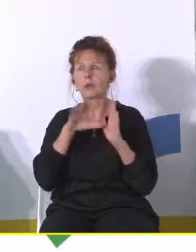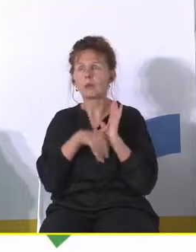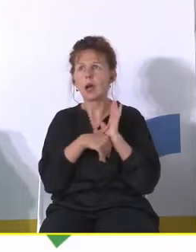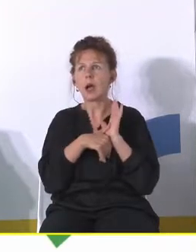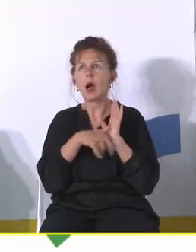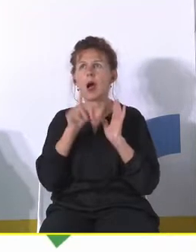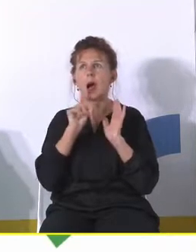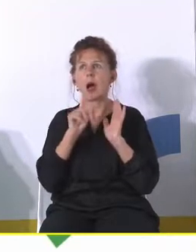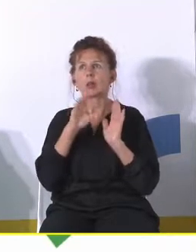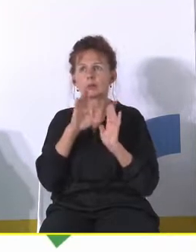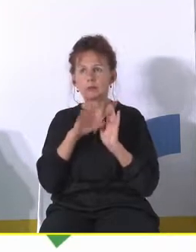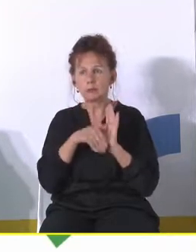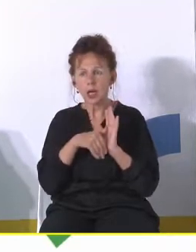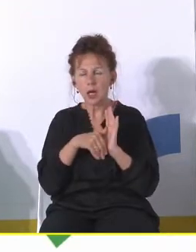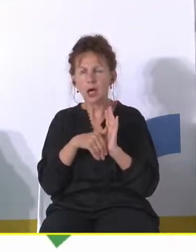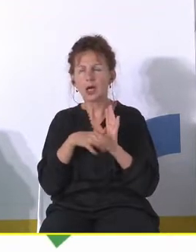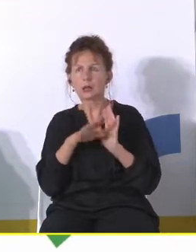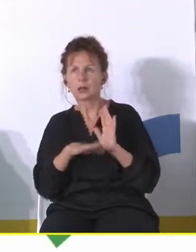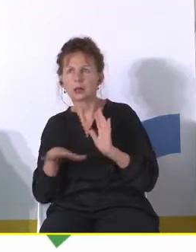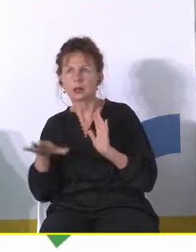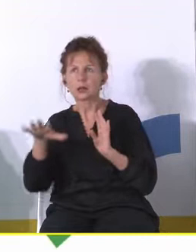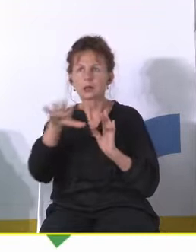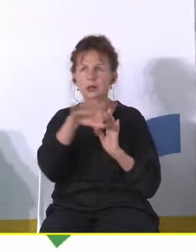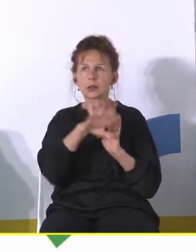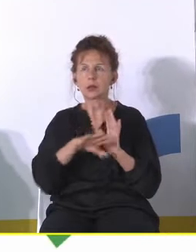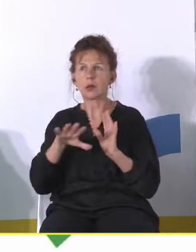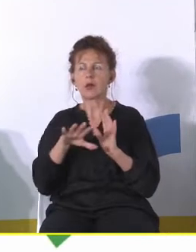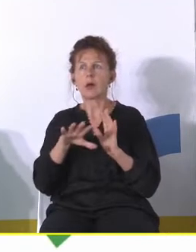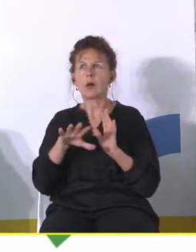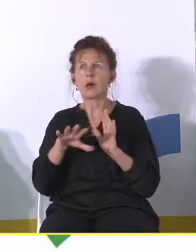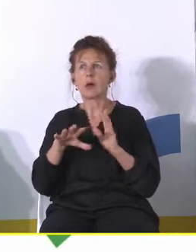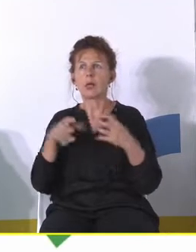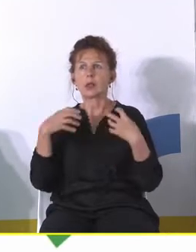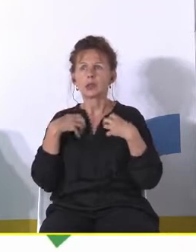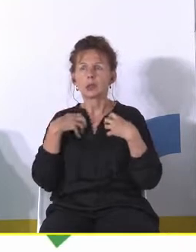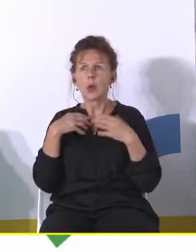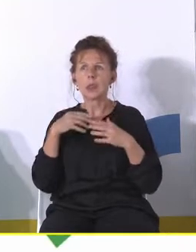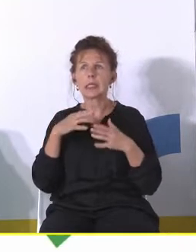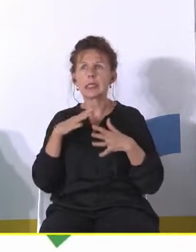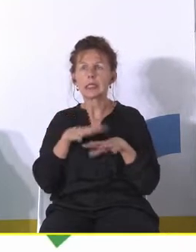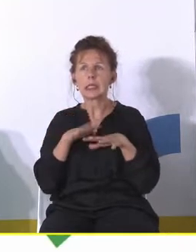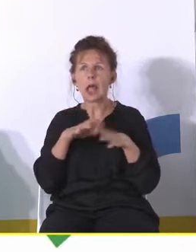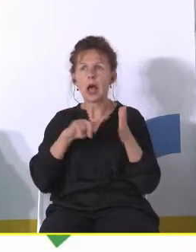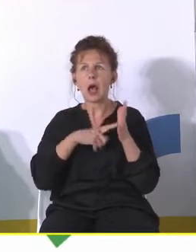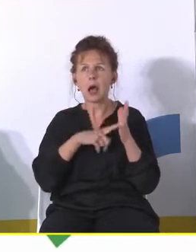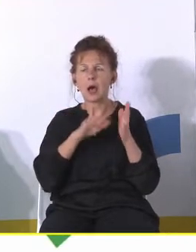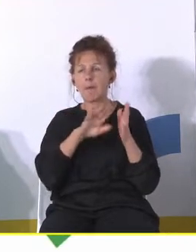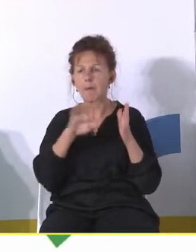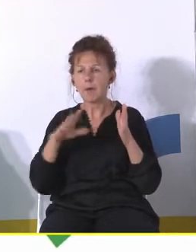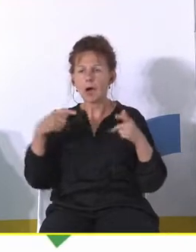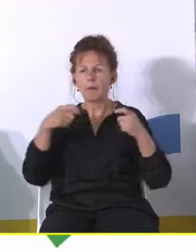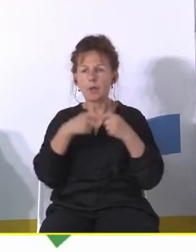miasto jako organizm funkcjonujący w systemie administracyjnym ma pewne wspólne